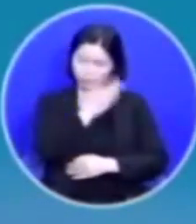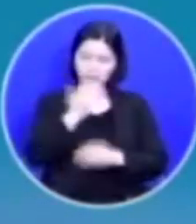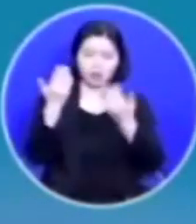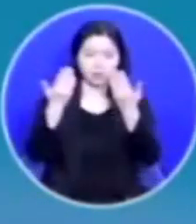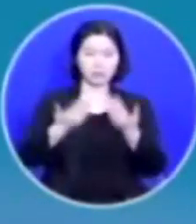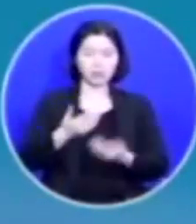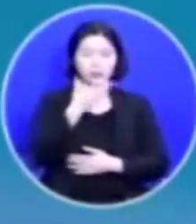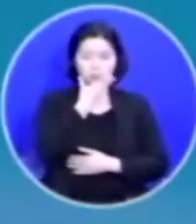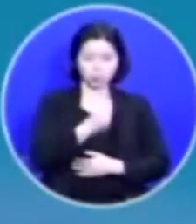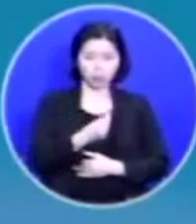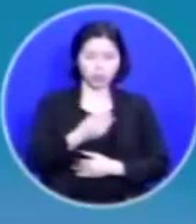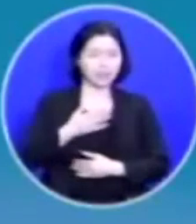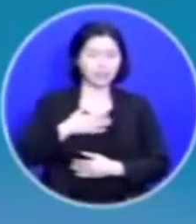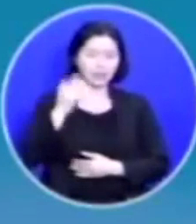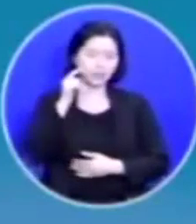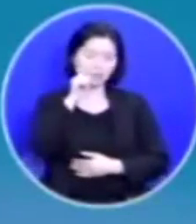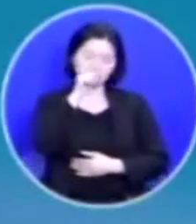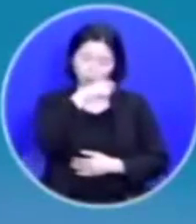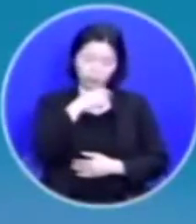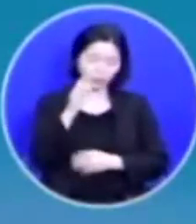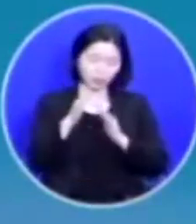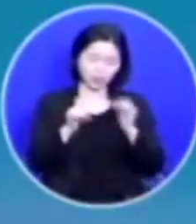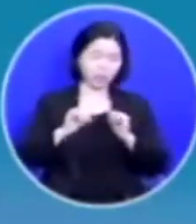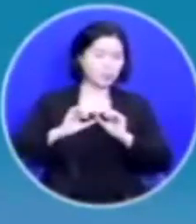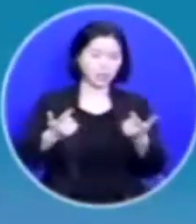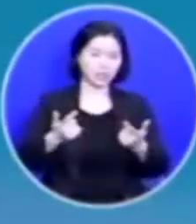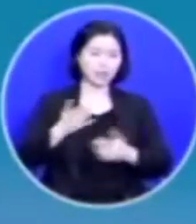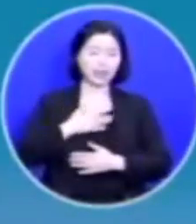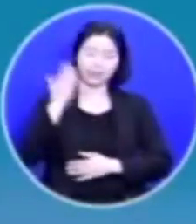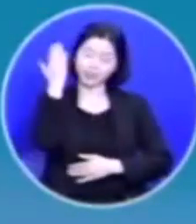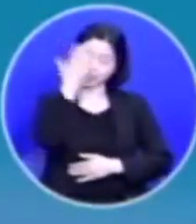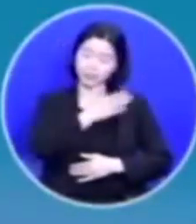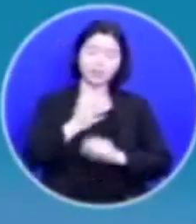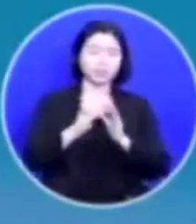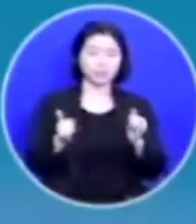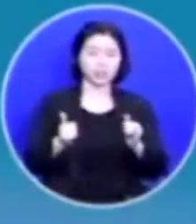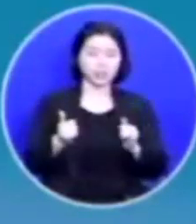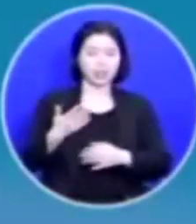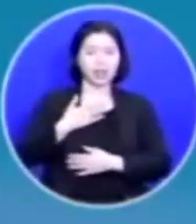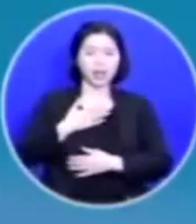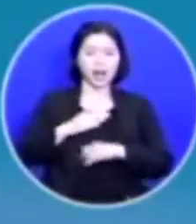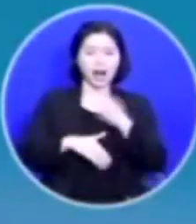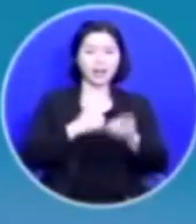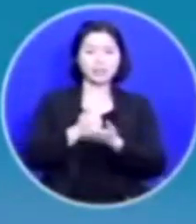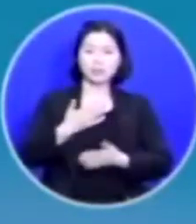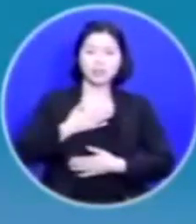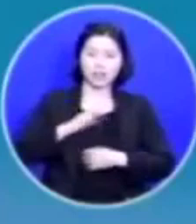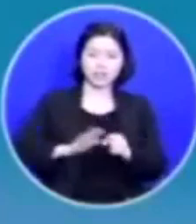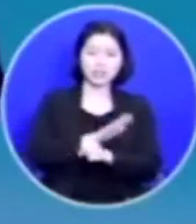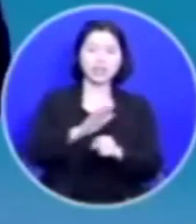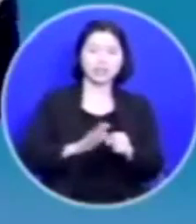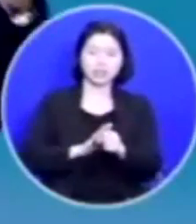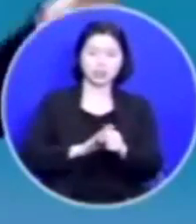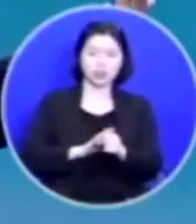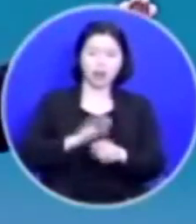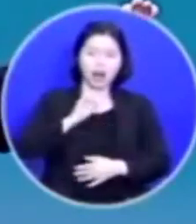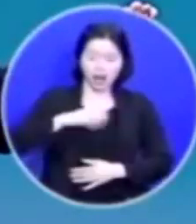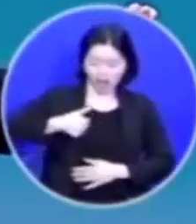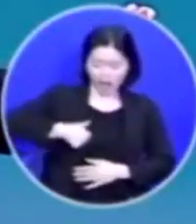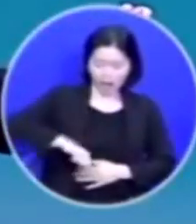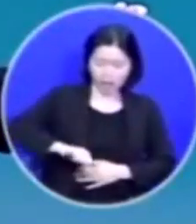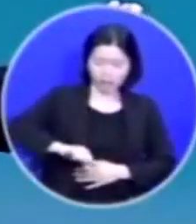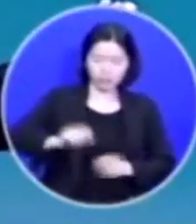축복 나는 더러운 사람이 아니야 정결한 사람 하나님 나 사랑하셔 독생자를 대신